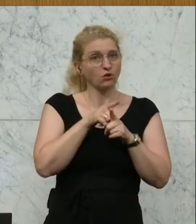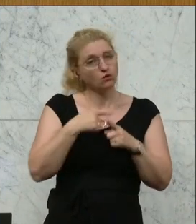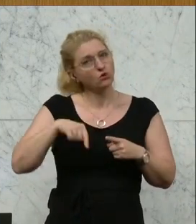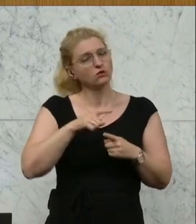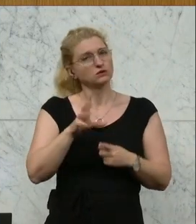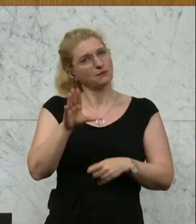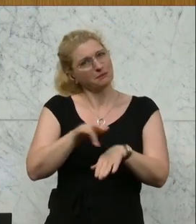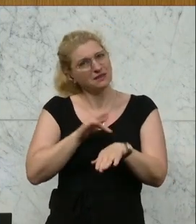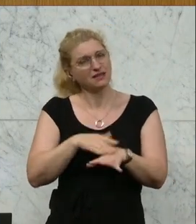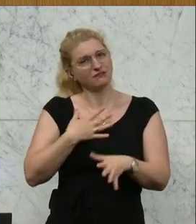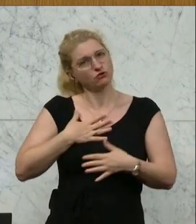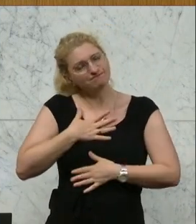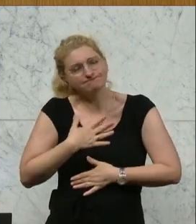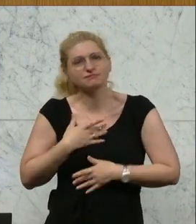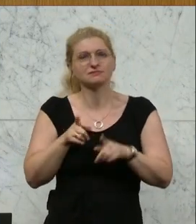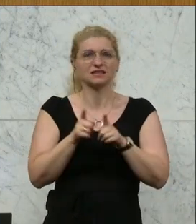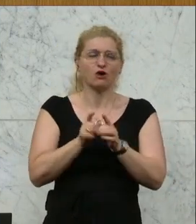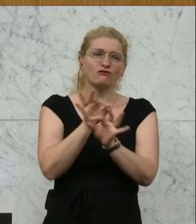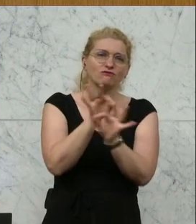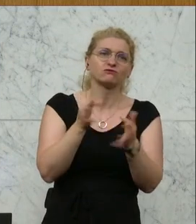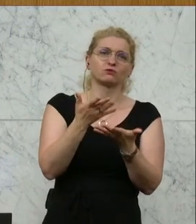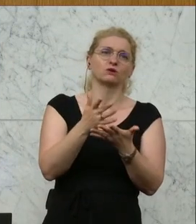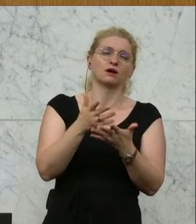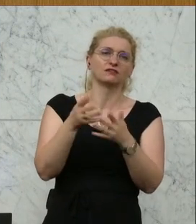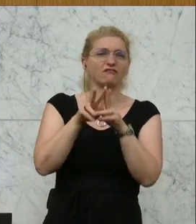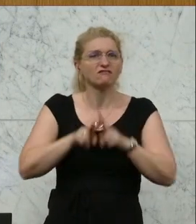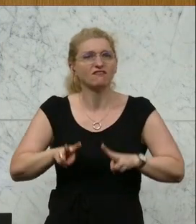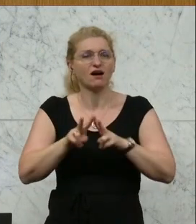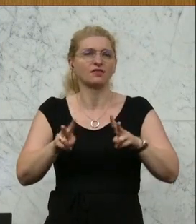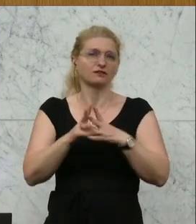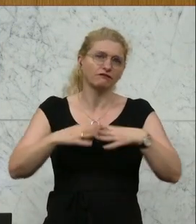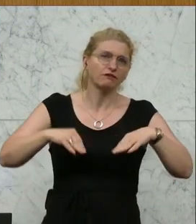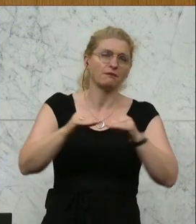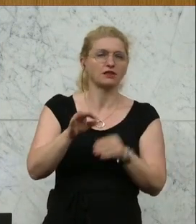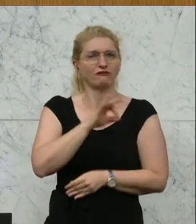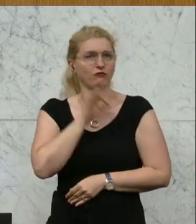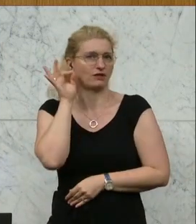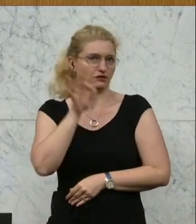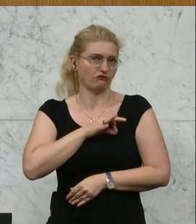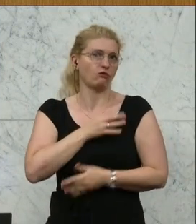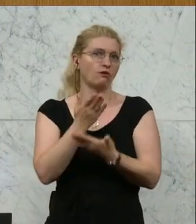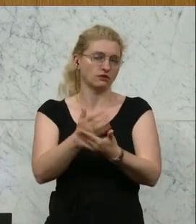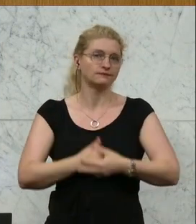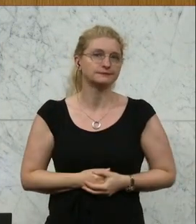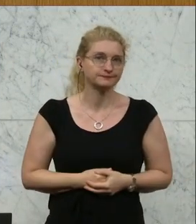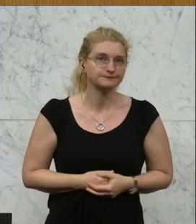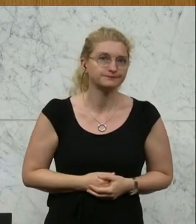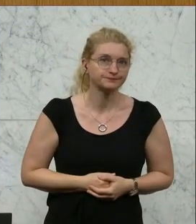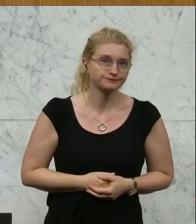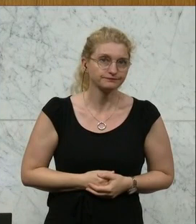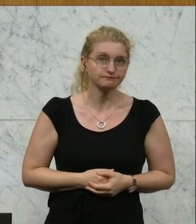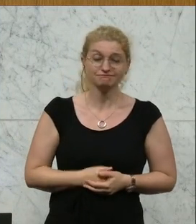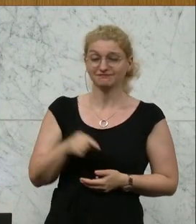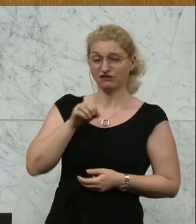den Hinterbliebenen, den Freundinnen und Freunden, den Familien. Das veranschlagte Geld aus der